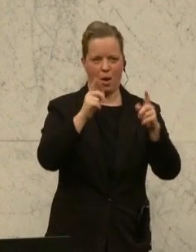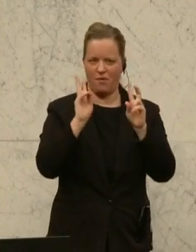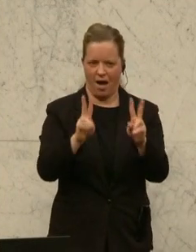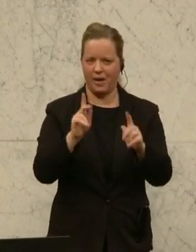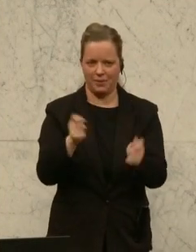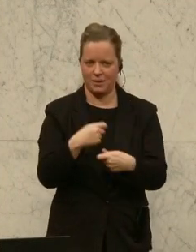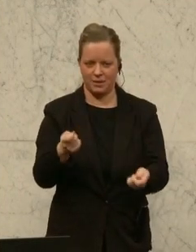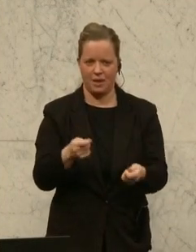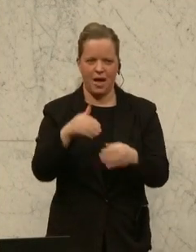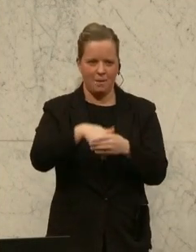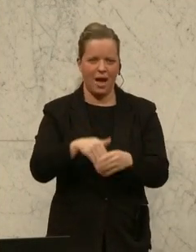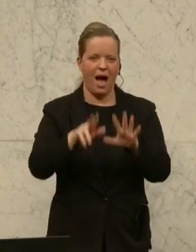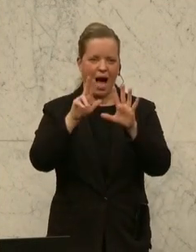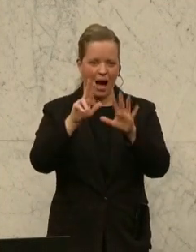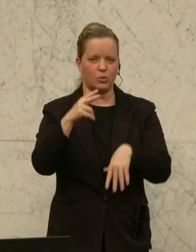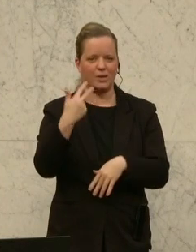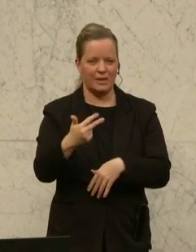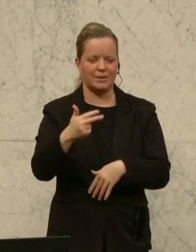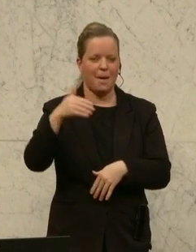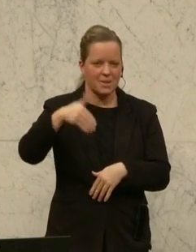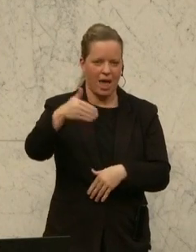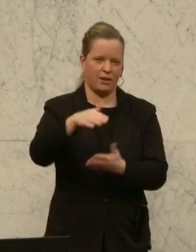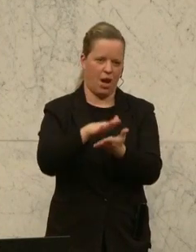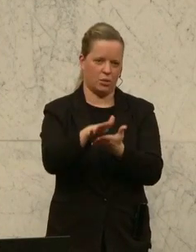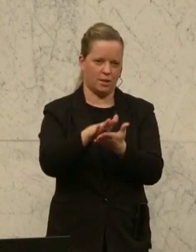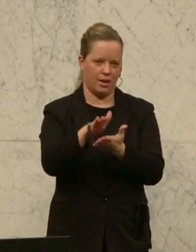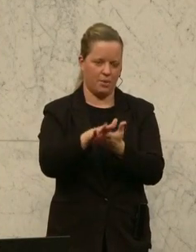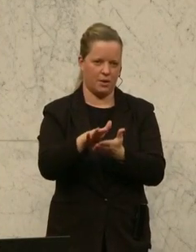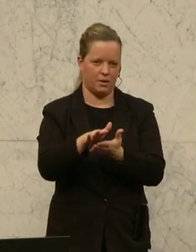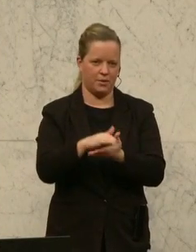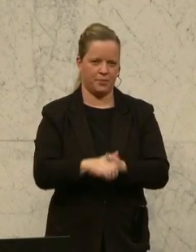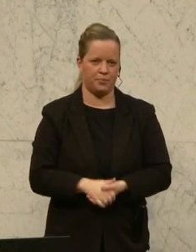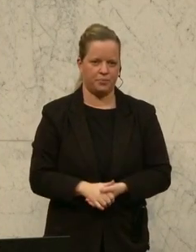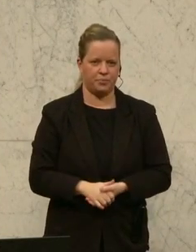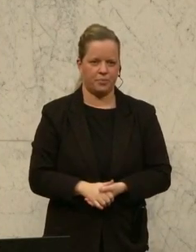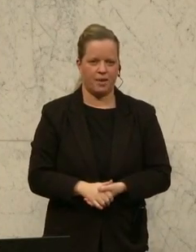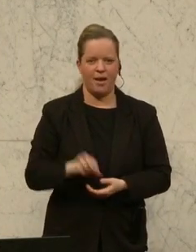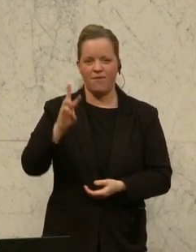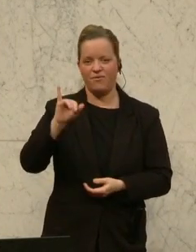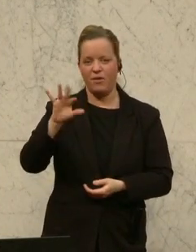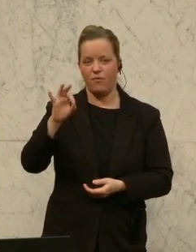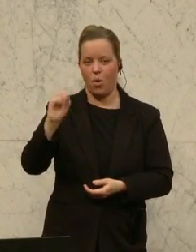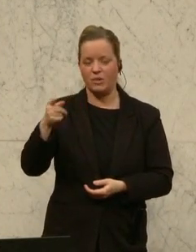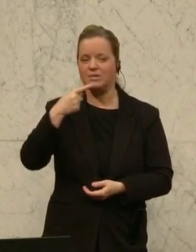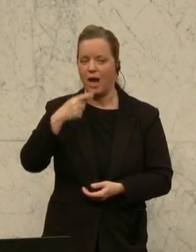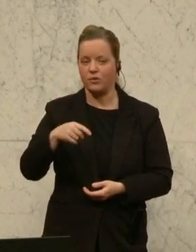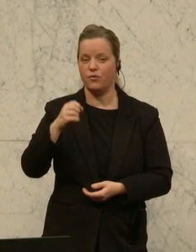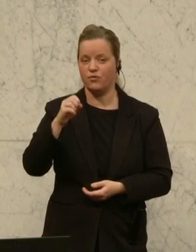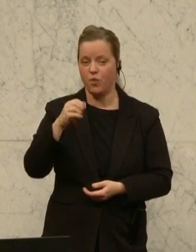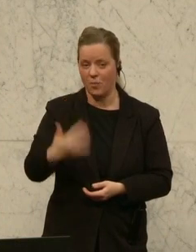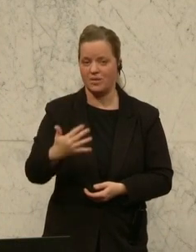38 Milliarden ausgegeben. Der Gabriel Felbermeier vom WIFU spricht sogar von 50 Milliarden.